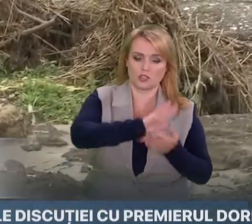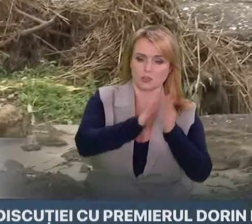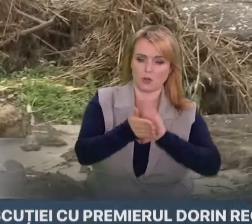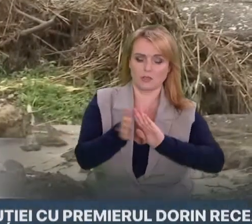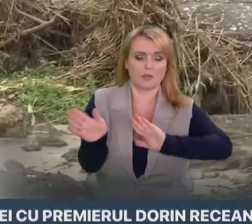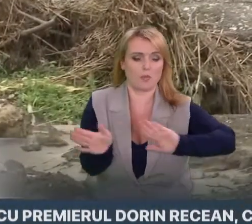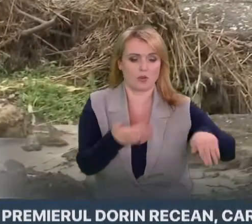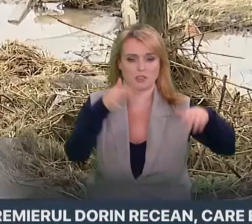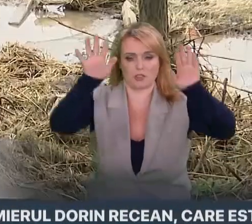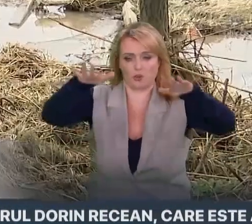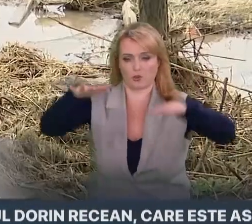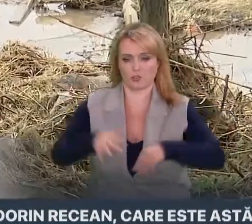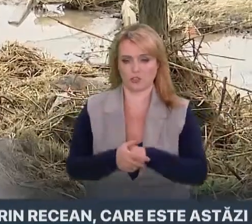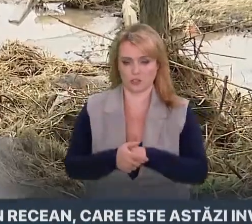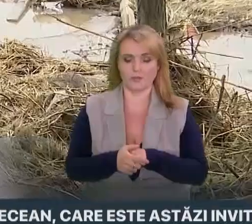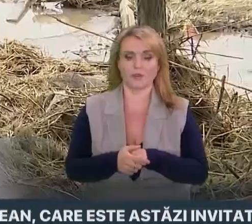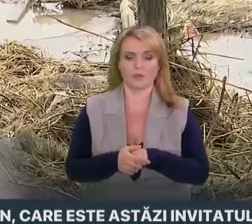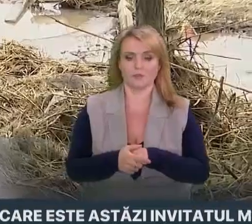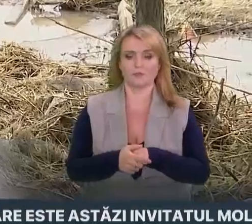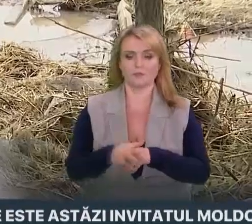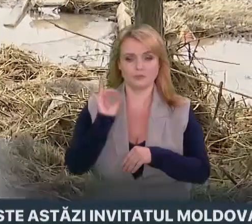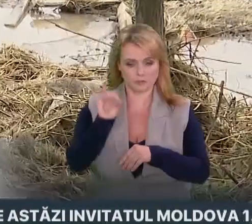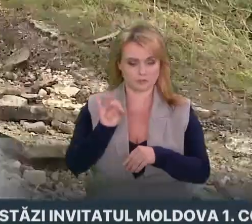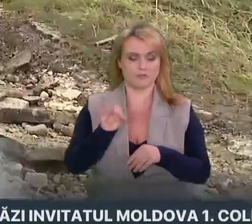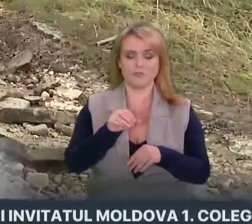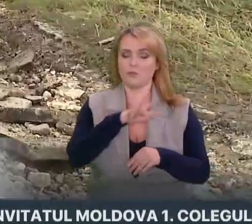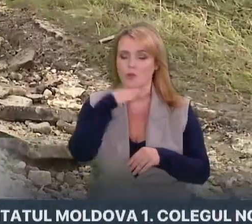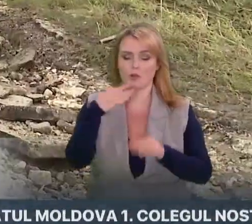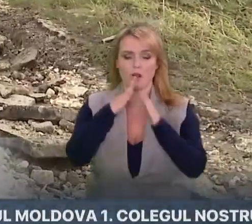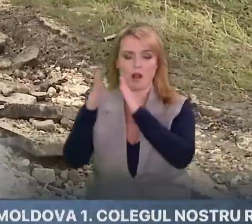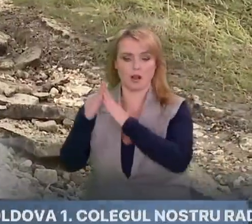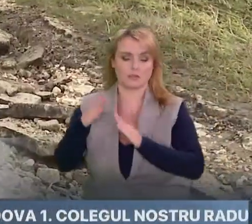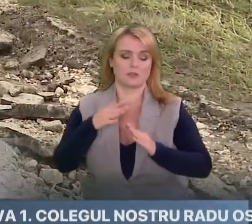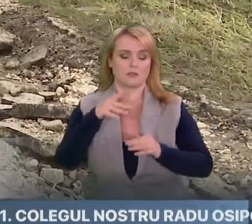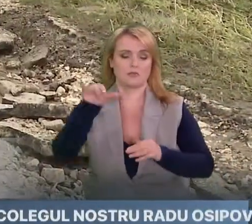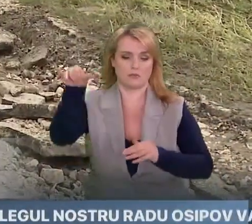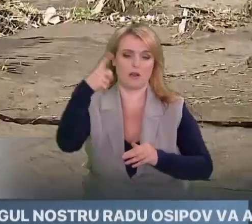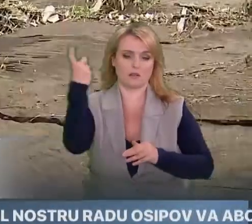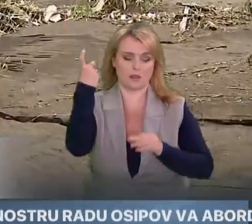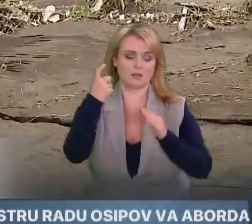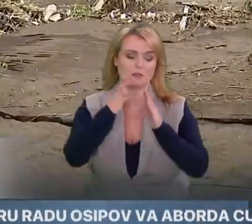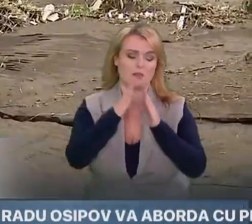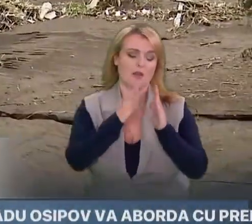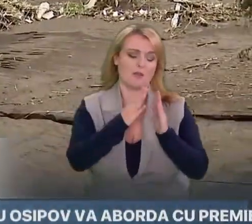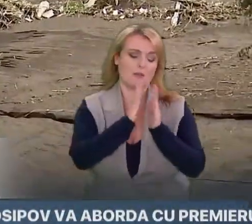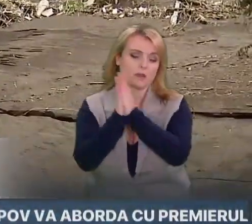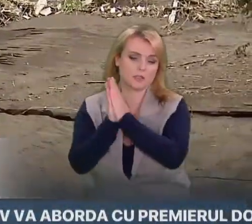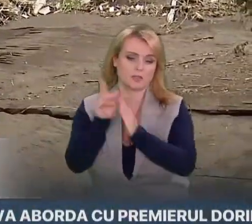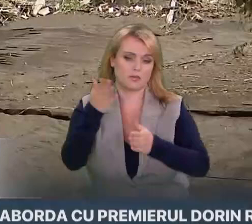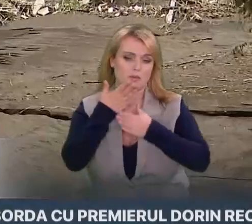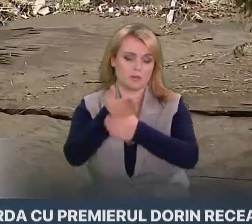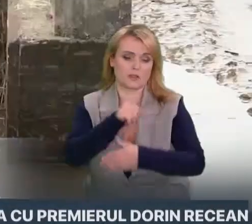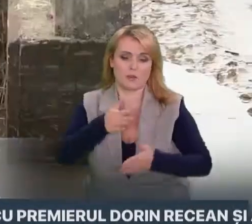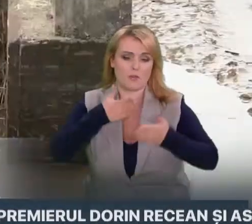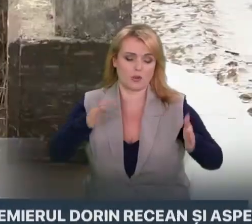Dintre acestea, 214 intervenții au vizat pomparea apei din gospodăriile oamenilor, cele mai multe fiind înregistrate în centrul și